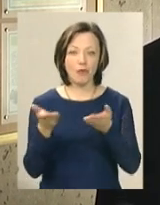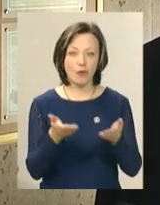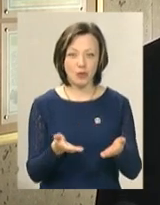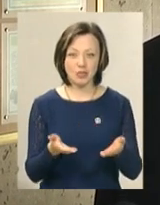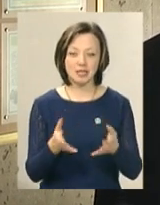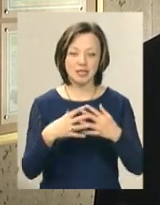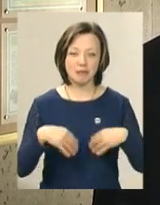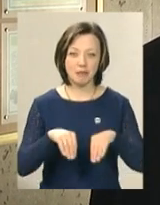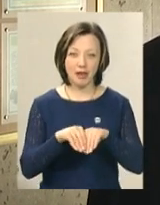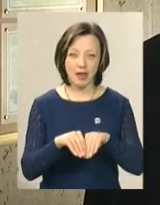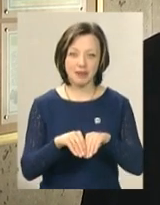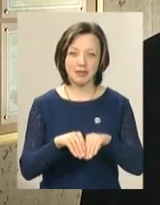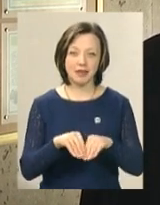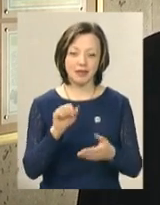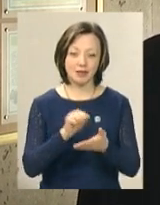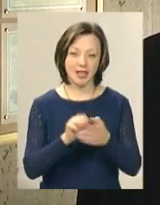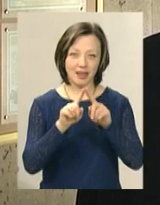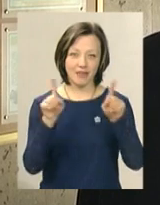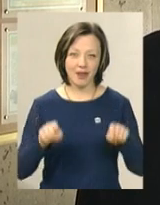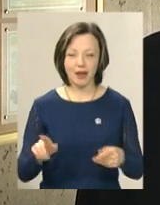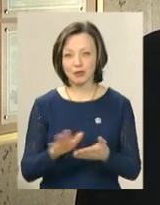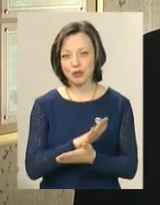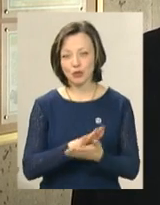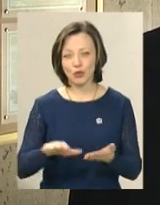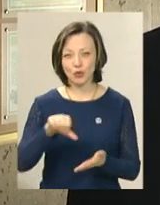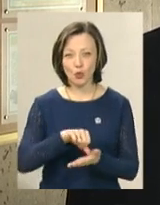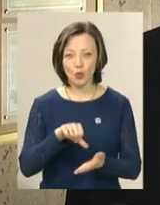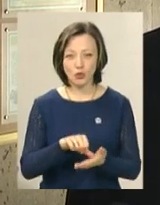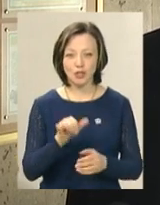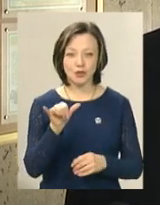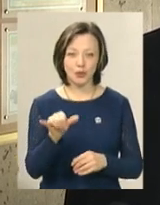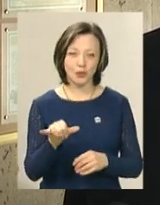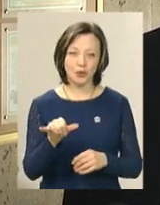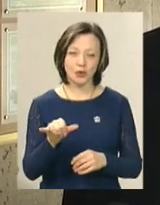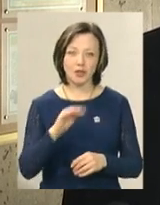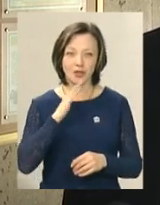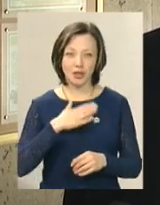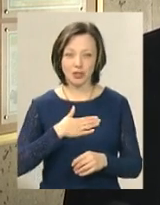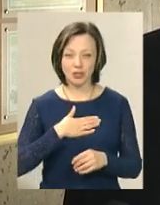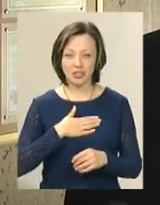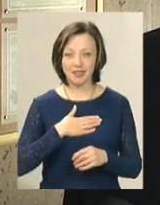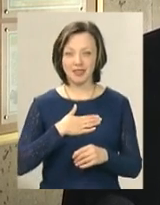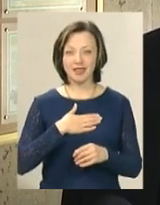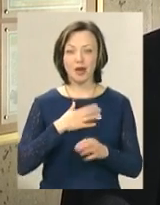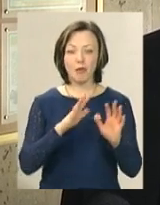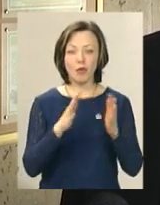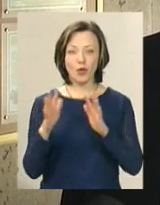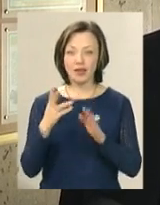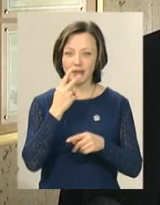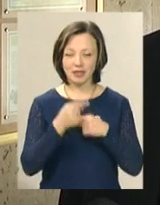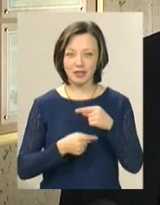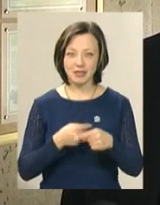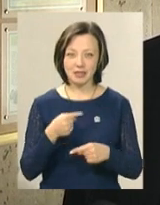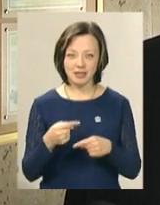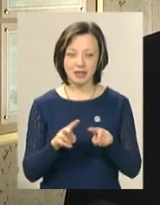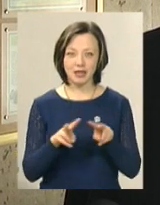такі сімейні сертифікати на безкоштовну участь у наших таких подіях традиційних,